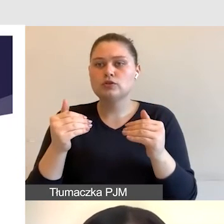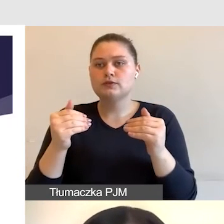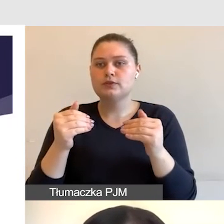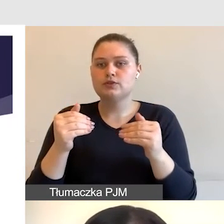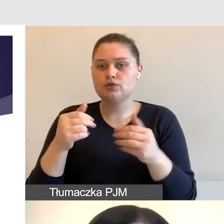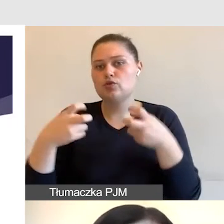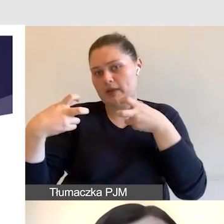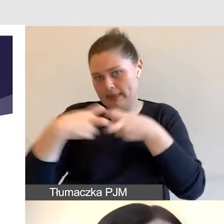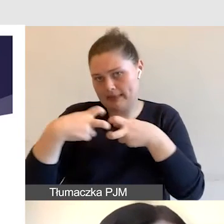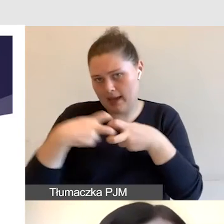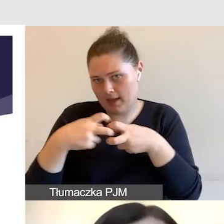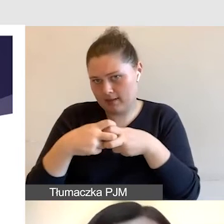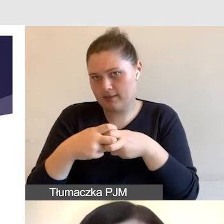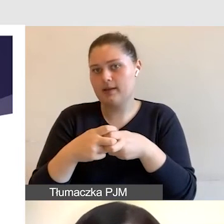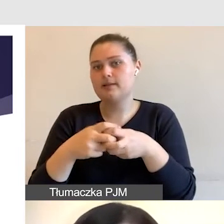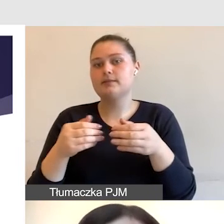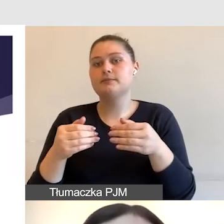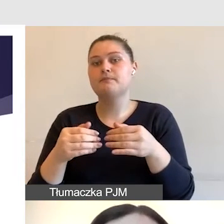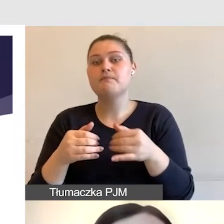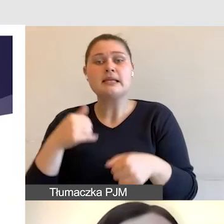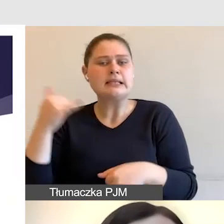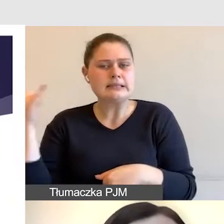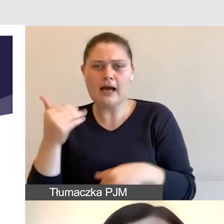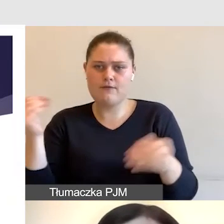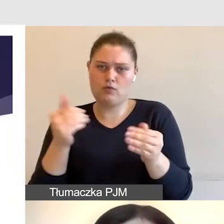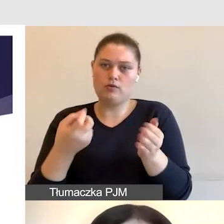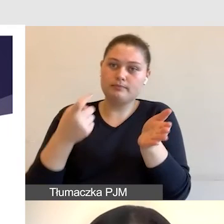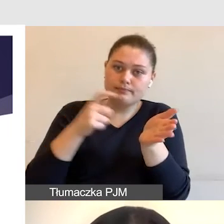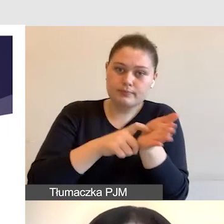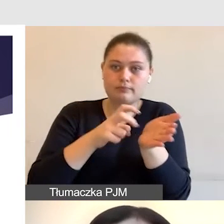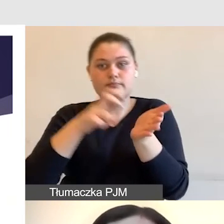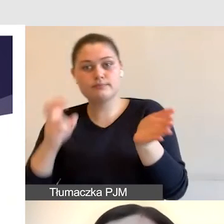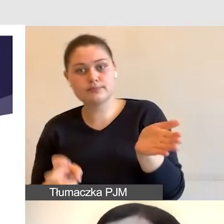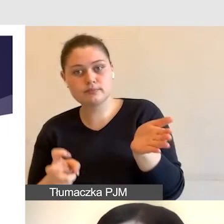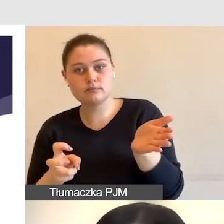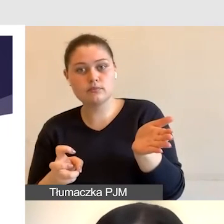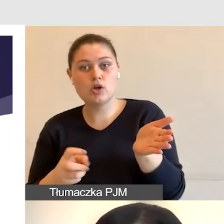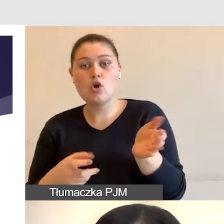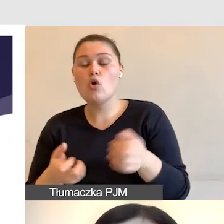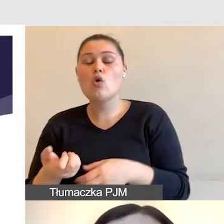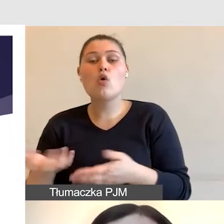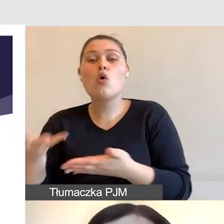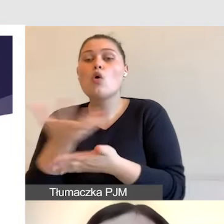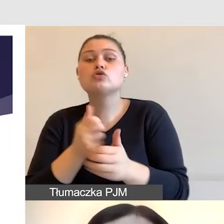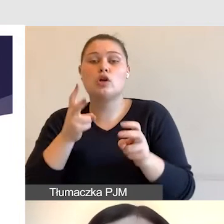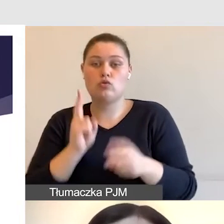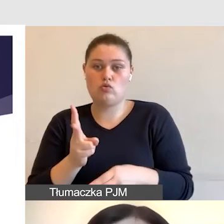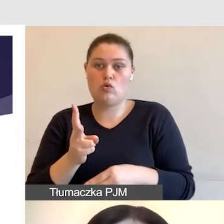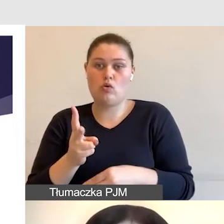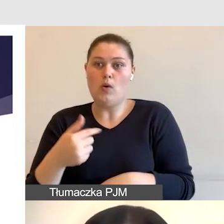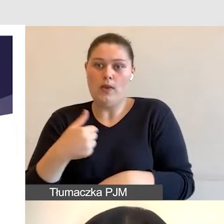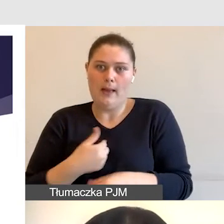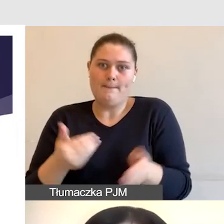zamknięte, czyli włączamy je, wyłączamy. Korzysta z nich ten, kto potrzebuje. Możemy je